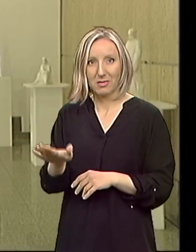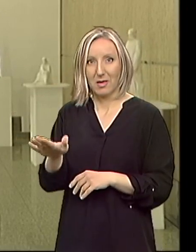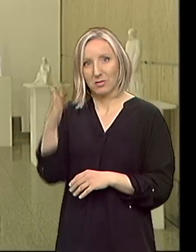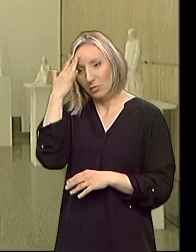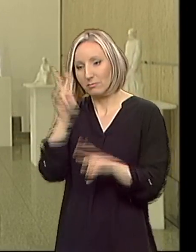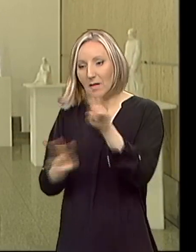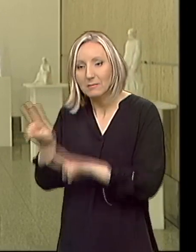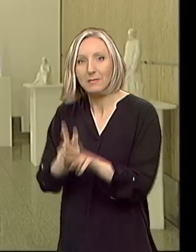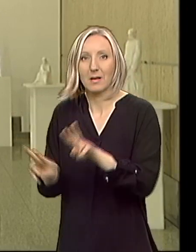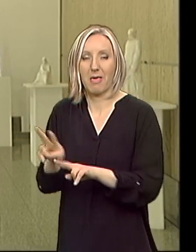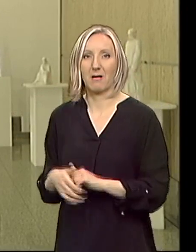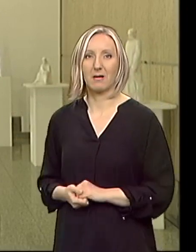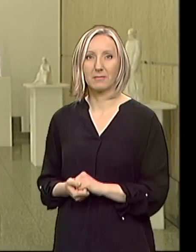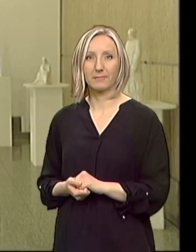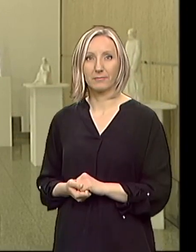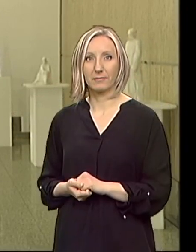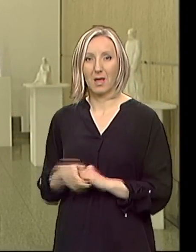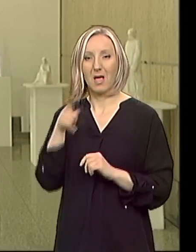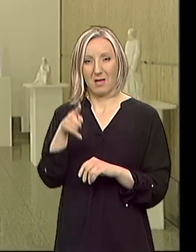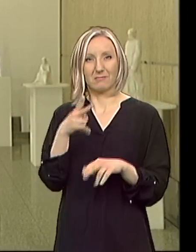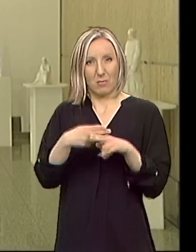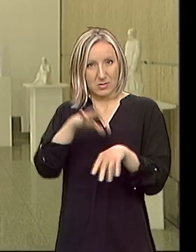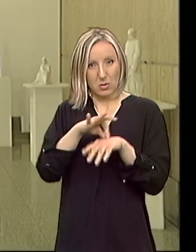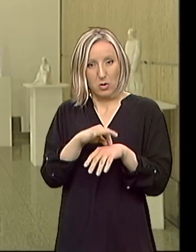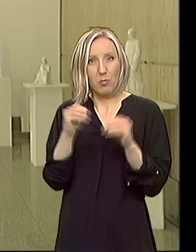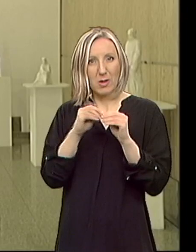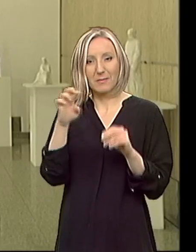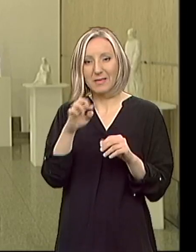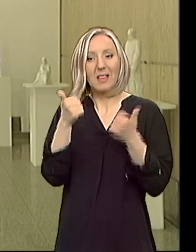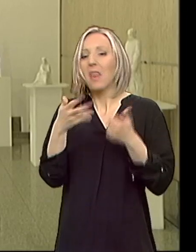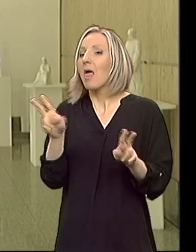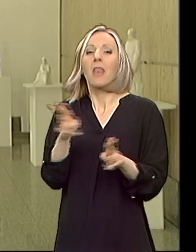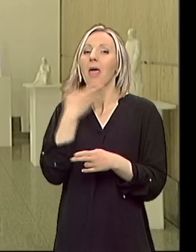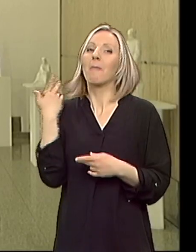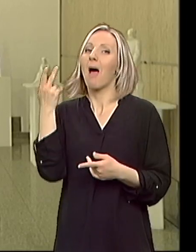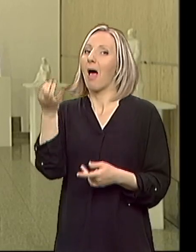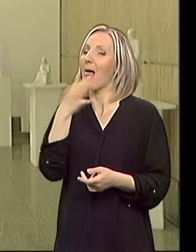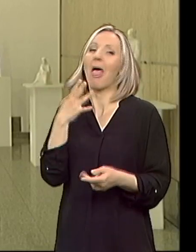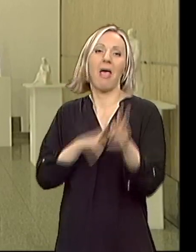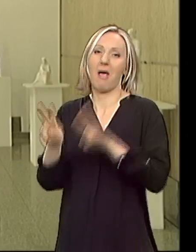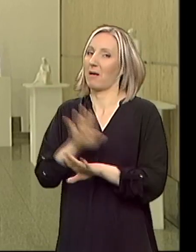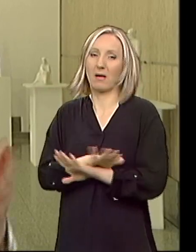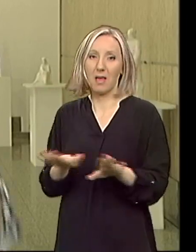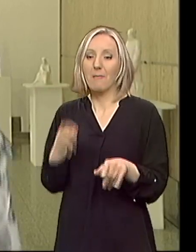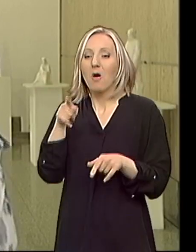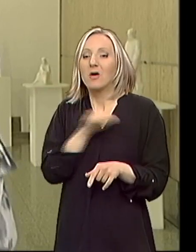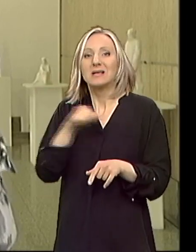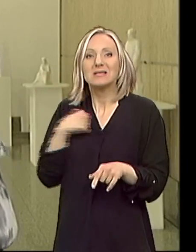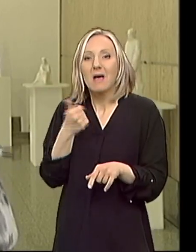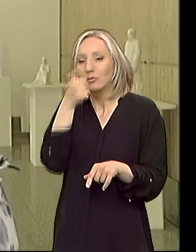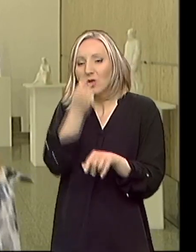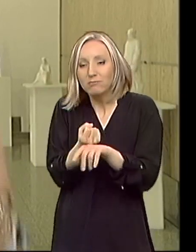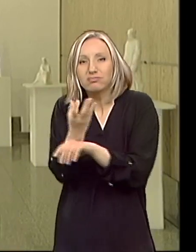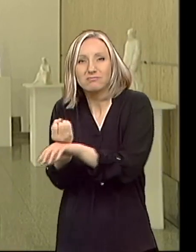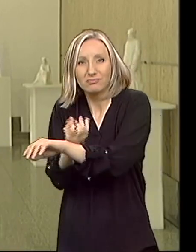svakodnevnu nego. S obzirom da se bulozna epidermaliza danas ne leči, ovo je naš vid simptomatskog lečenja. Dok se, nadam se, jednog